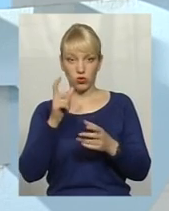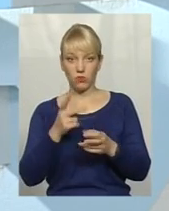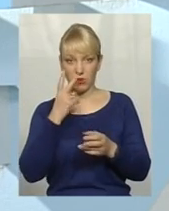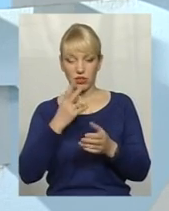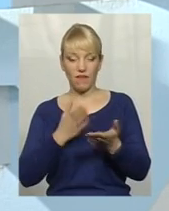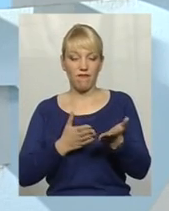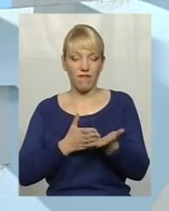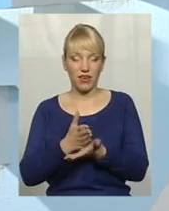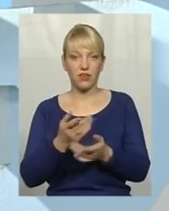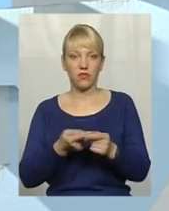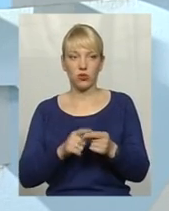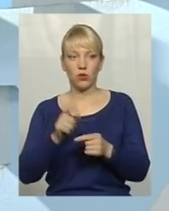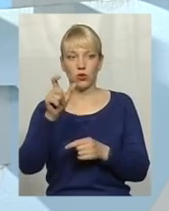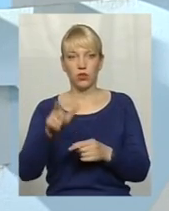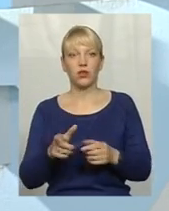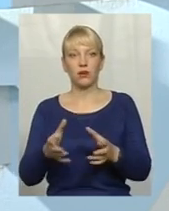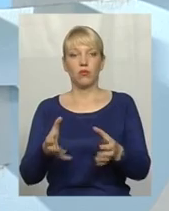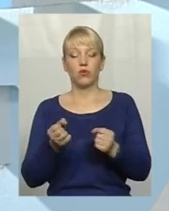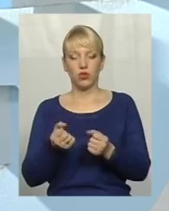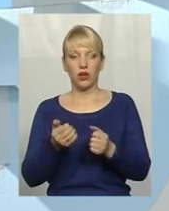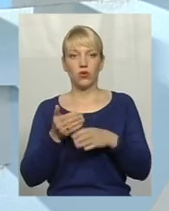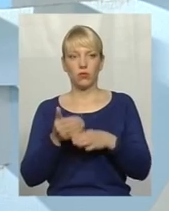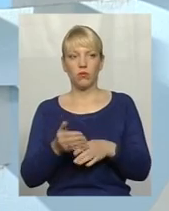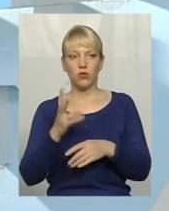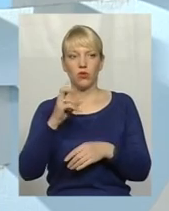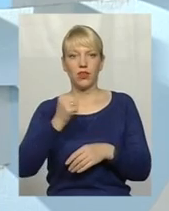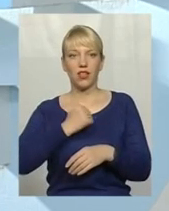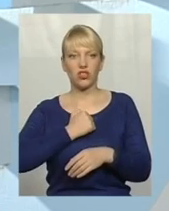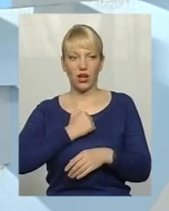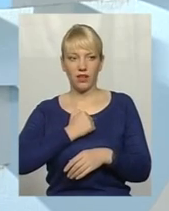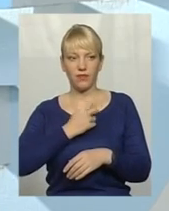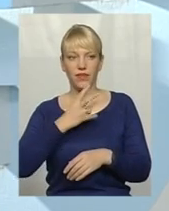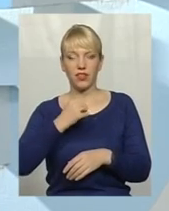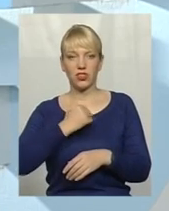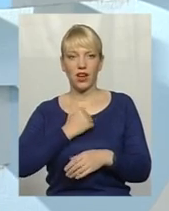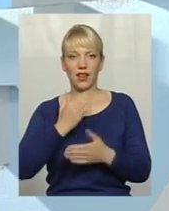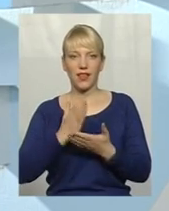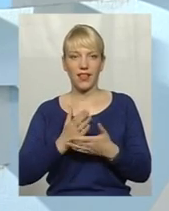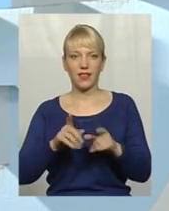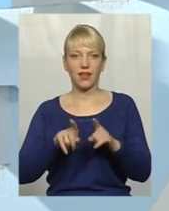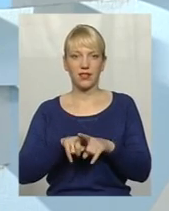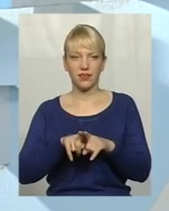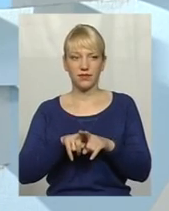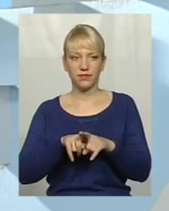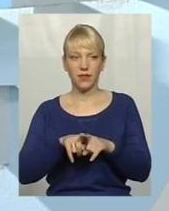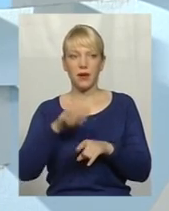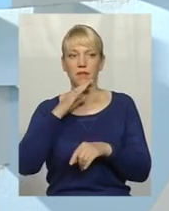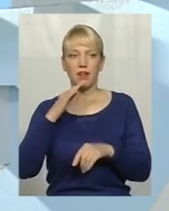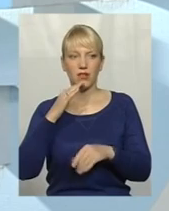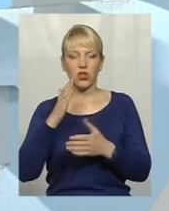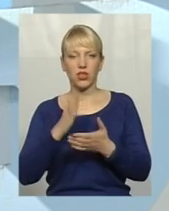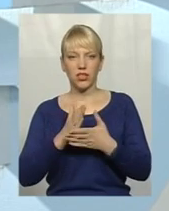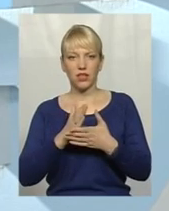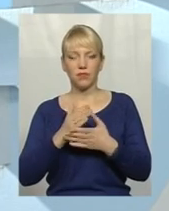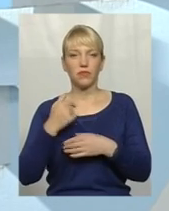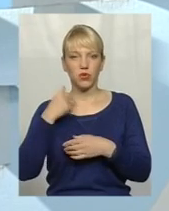вона отримає допомогу. Але, на жаль, є такі, і багато, я думаю, ви